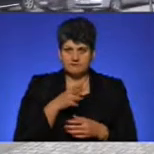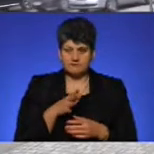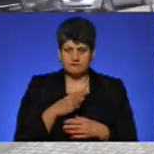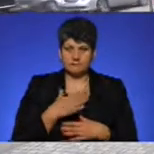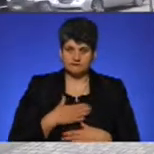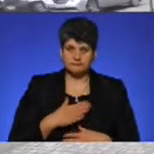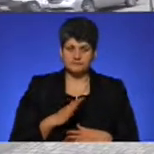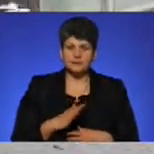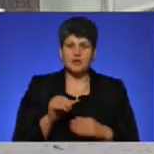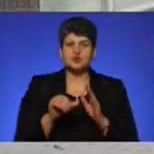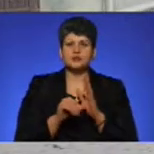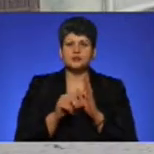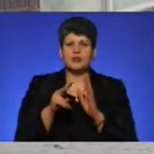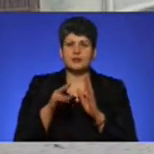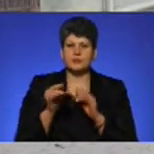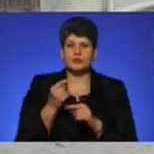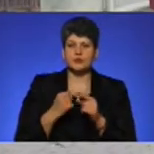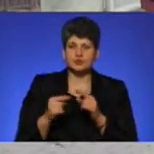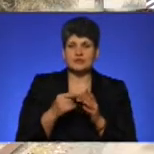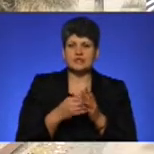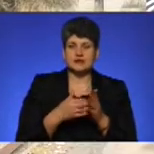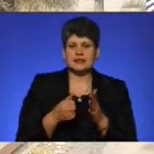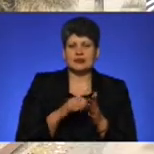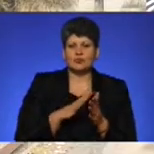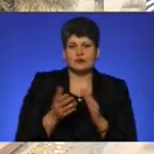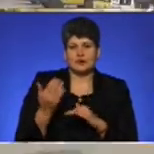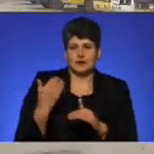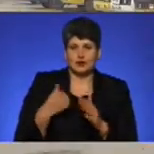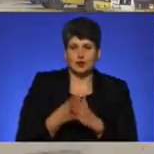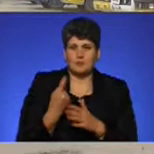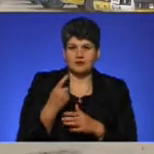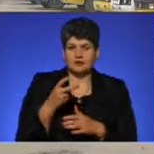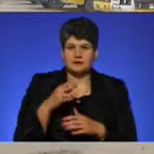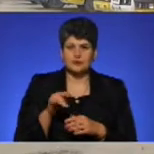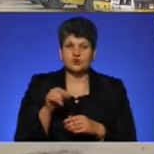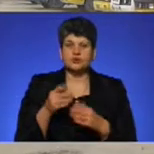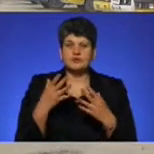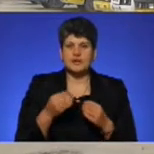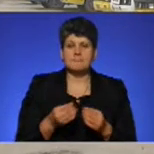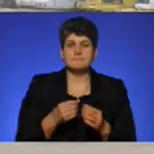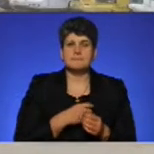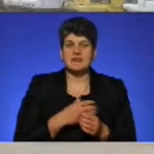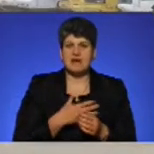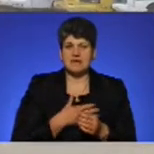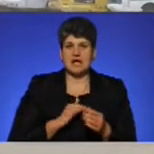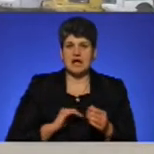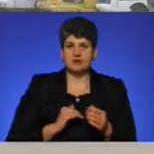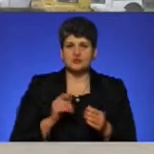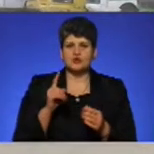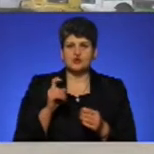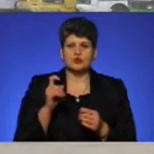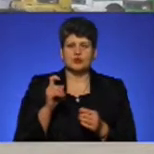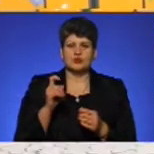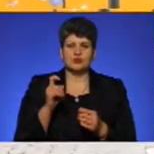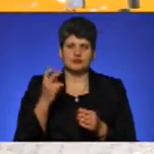6 листопада міськрада повернула тарифи, які були до 1 листопада. Цього ж дня 150 приватних автобусів, крім 22 та 23-го,